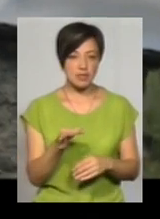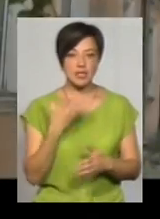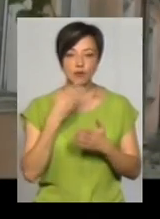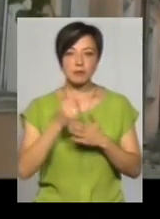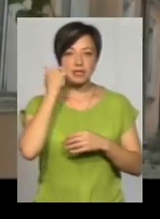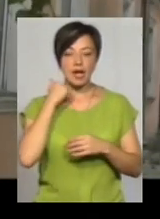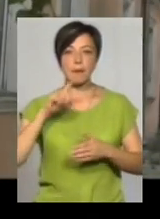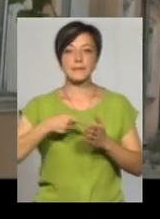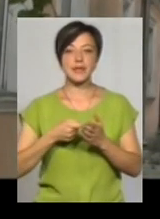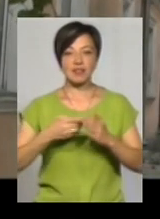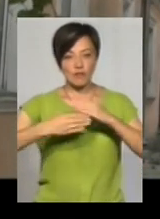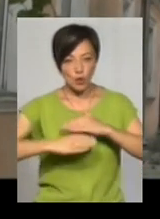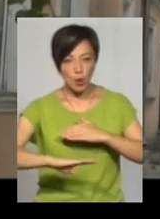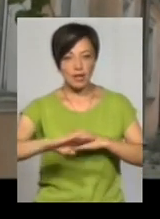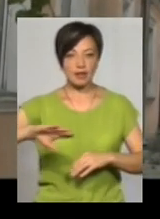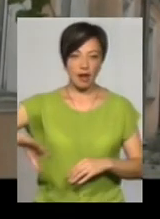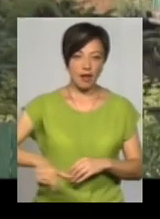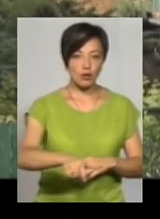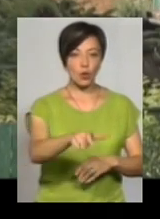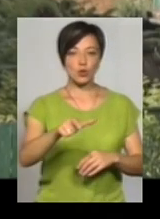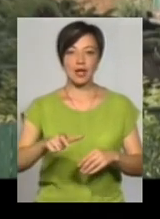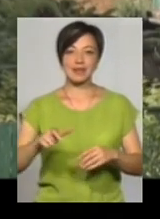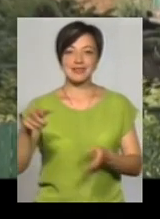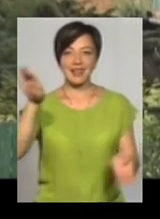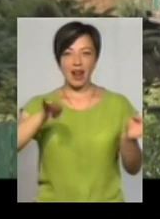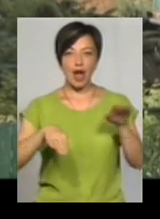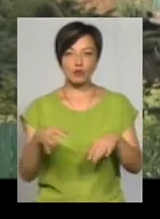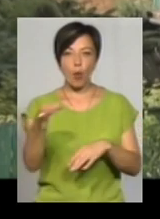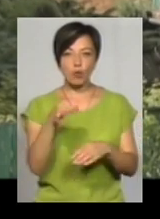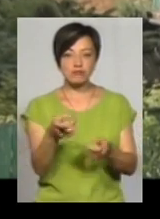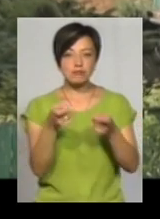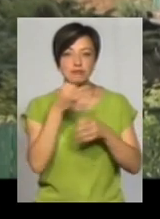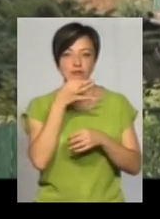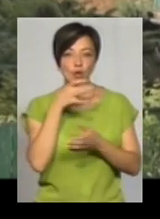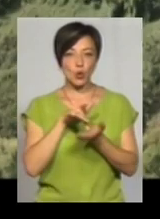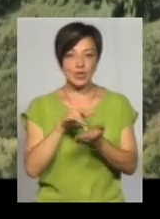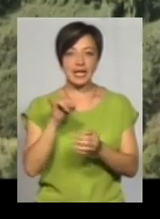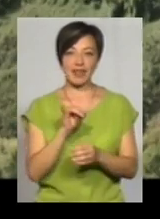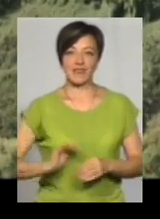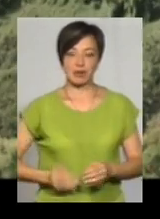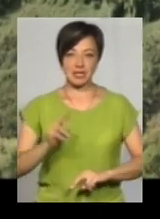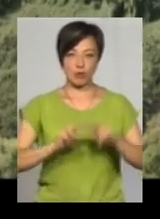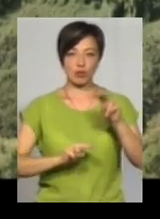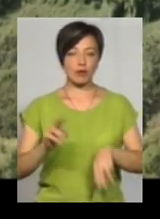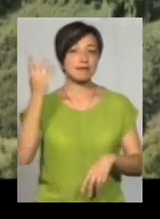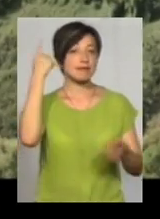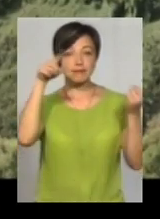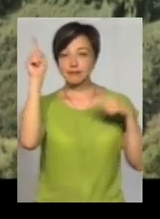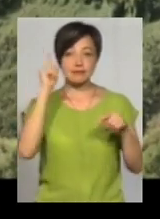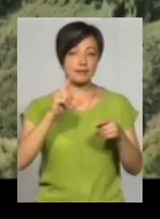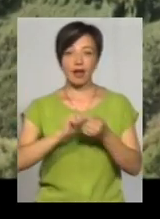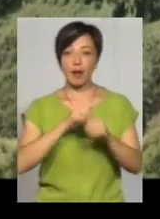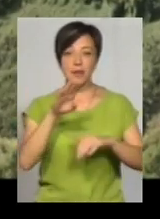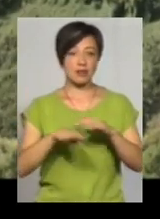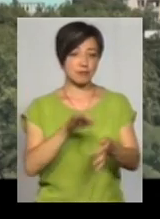старим містом у долині каньйону на скелястому острові Кам'янець вабить туристів, а ще забудовників. Політ фантазії останніх кам